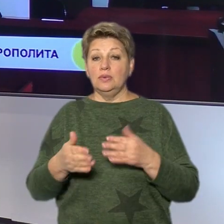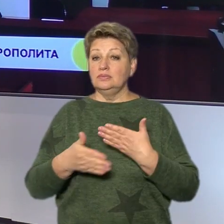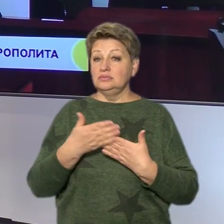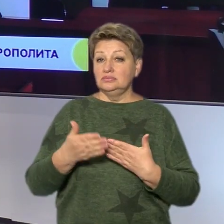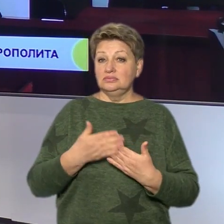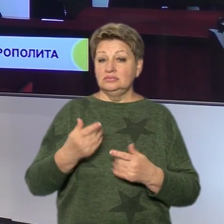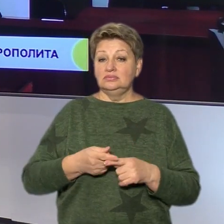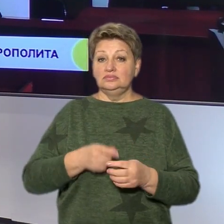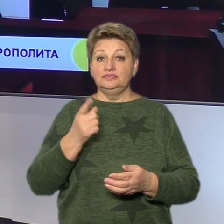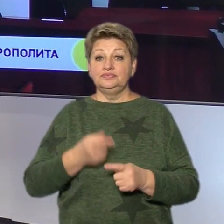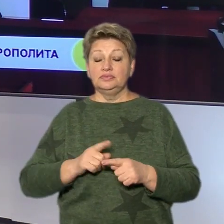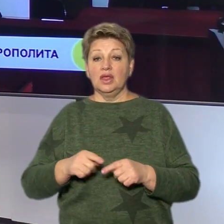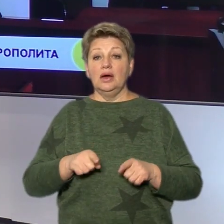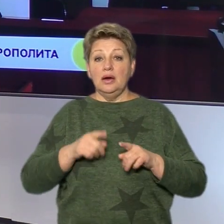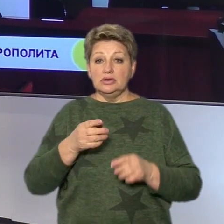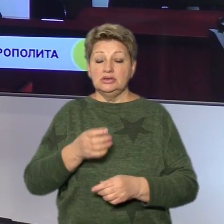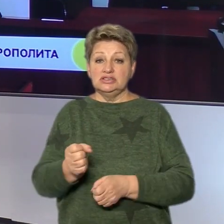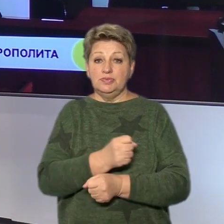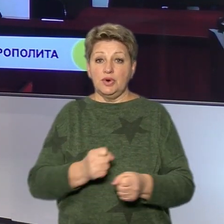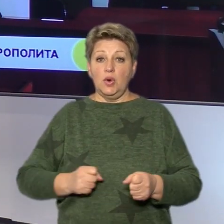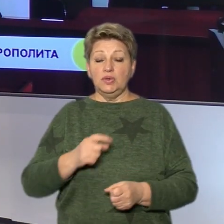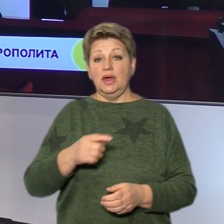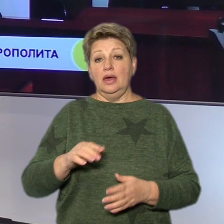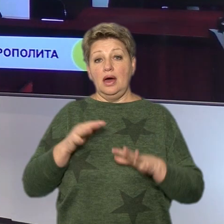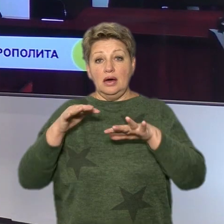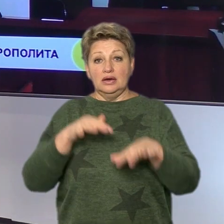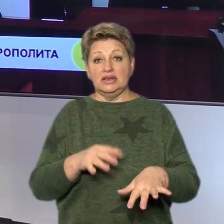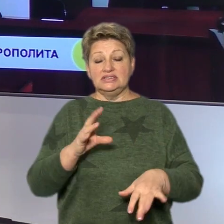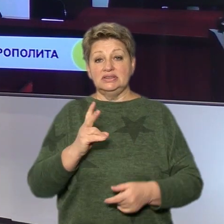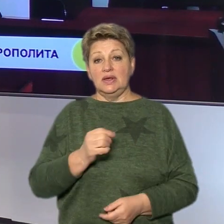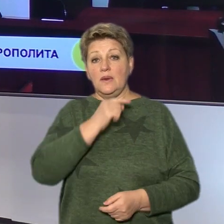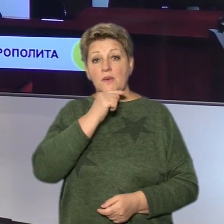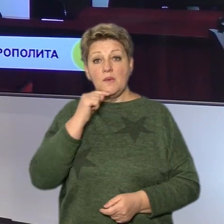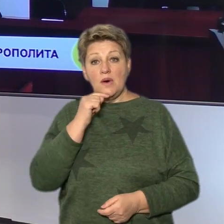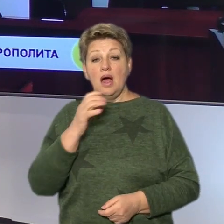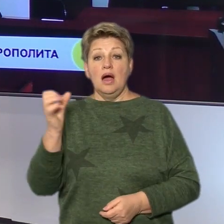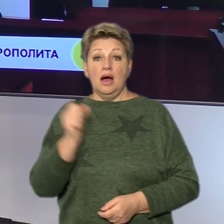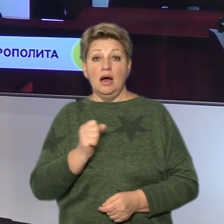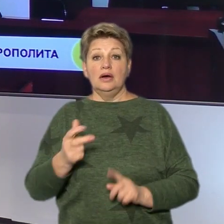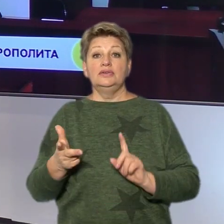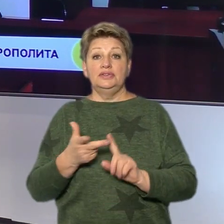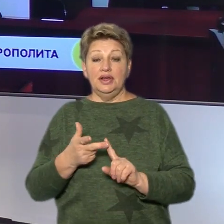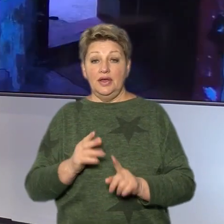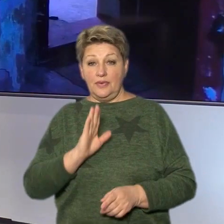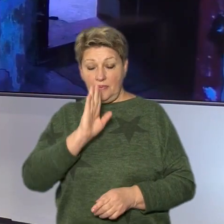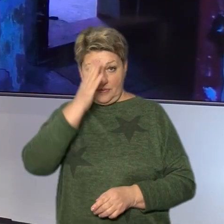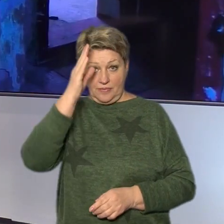заперечення збройної агресії Росії. А від 6 жовтня його вчергове підозрюють у розпалюванні релігійної ворожнечі.